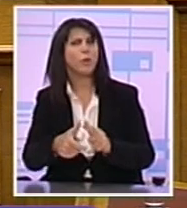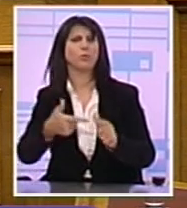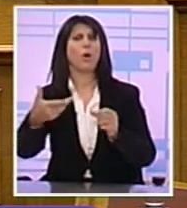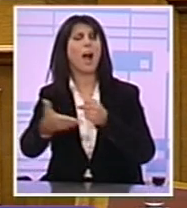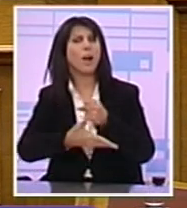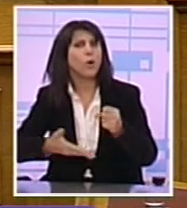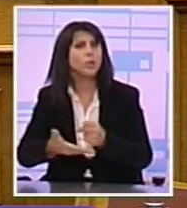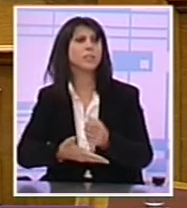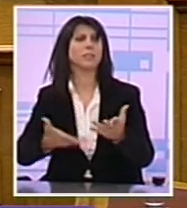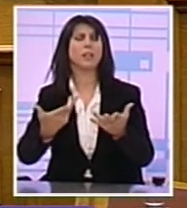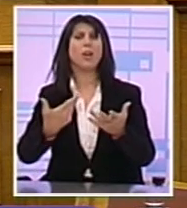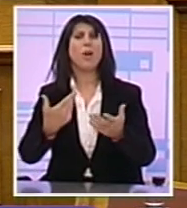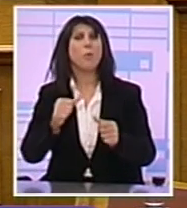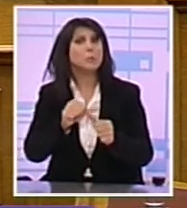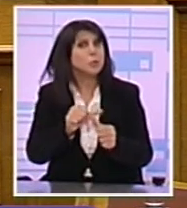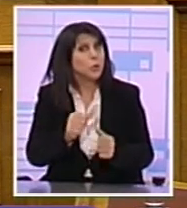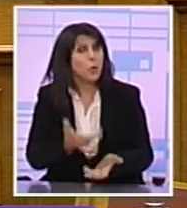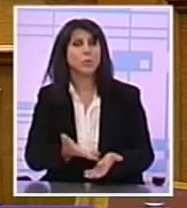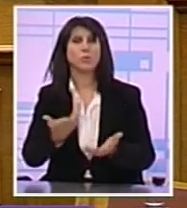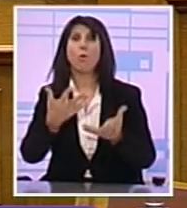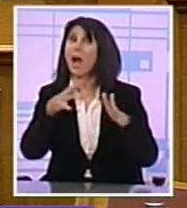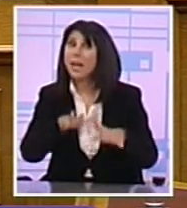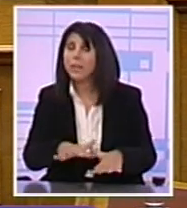μισθοδυντήρητος Ο άνεργος, ο απόμαχος της ζωής